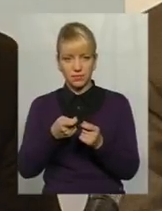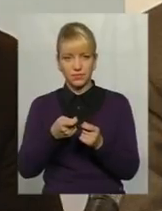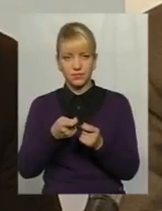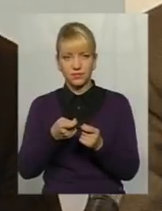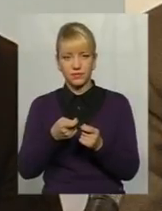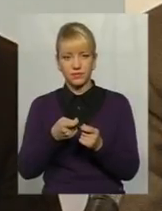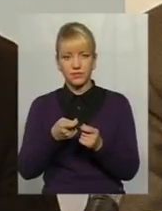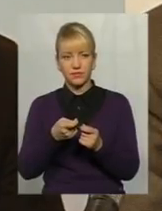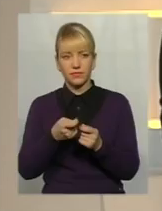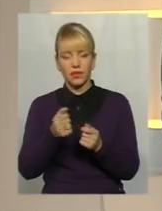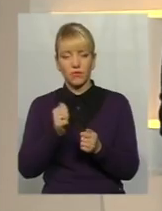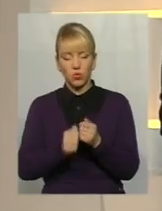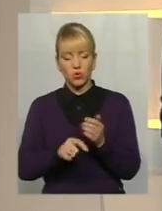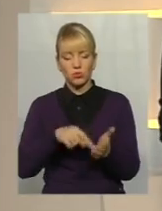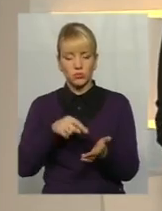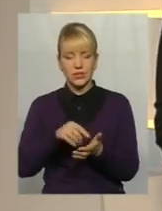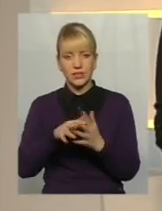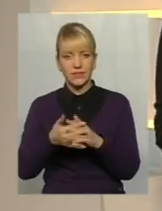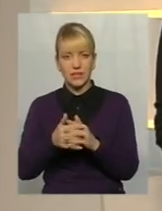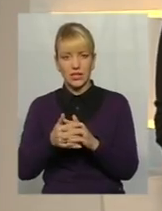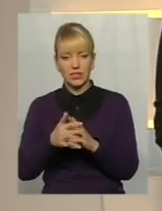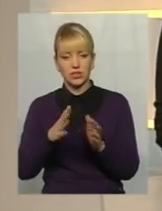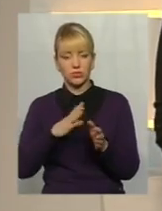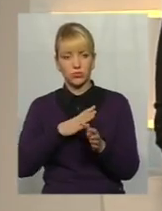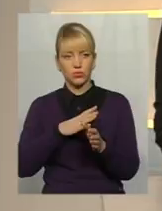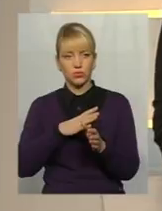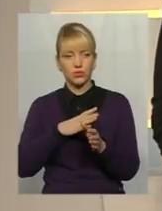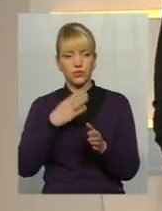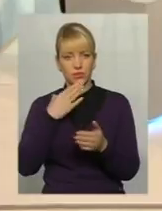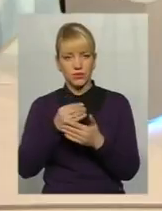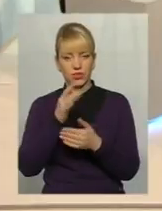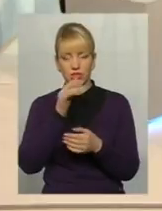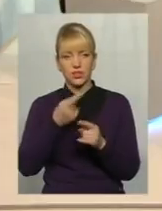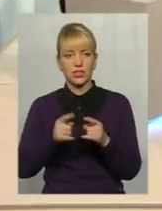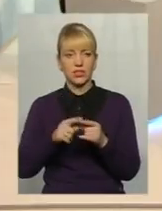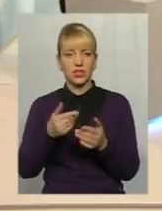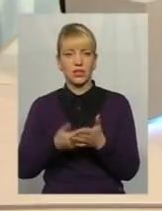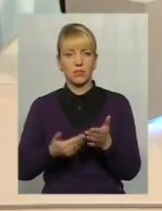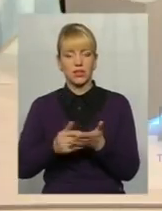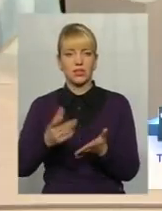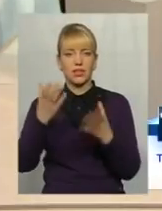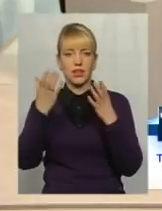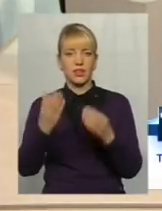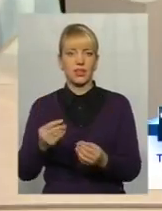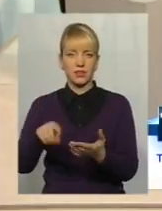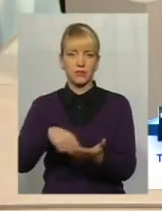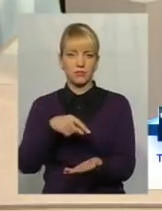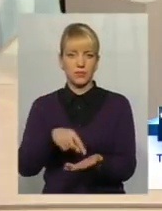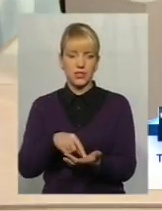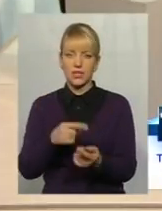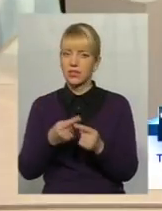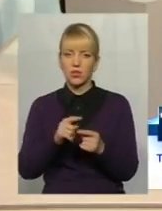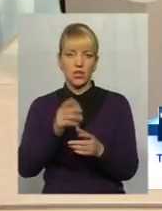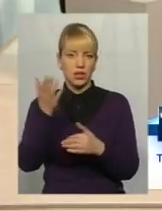місці, селищі, воно у свій час. Це, наприклад, День міста. Це те, чого не було,